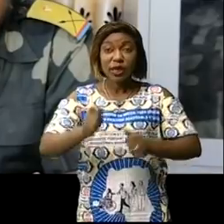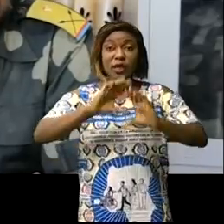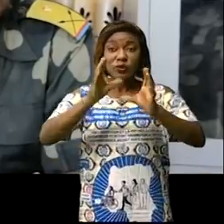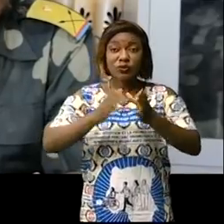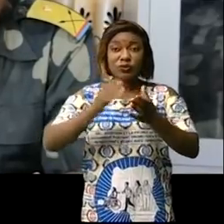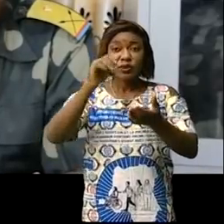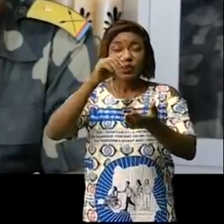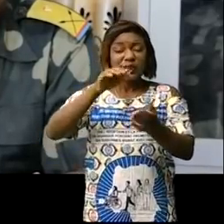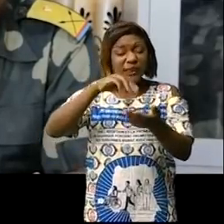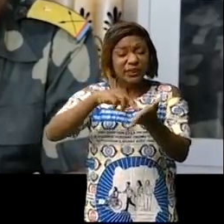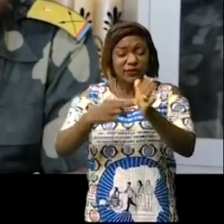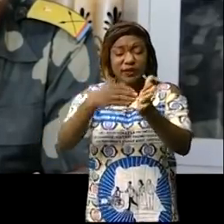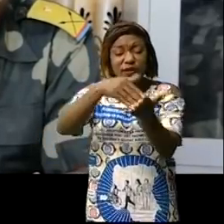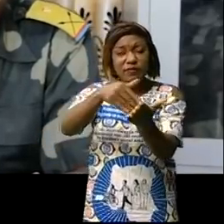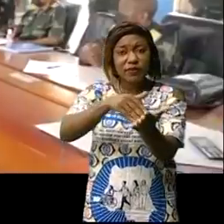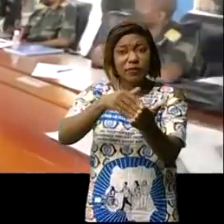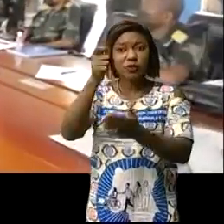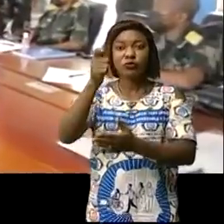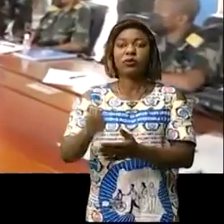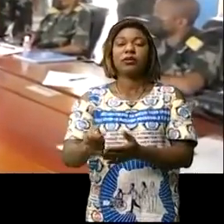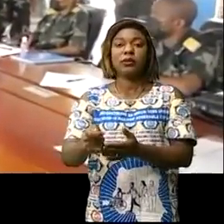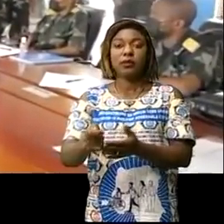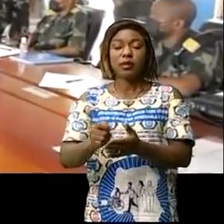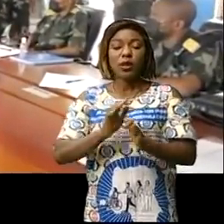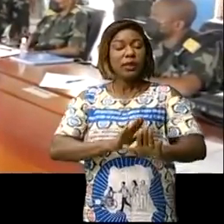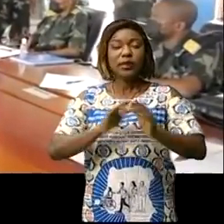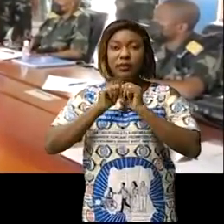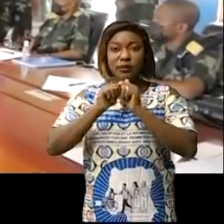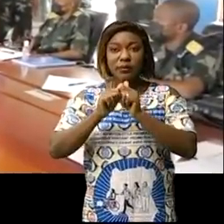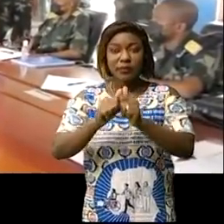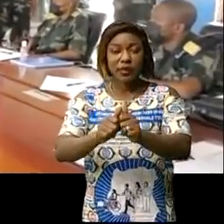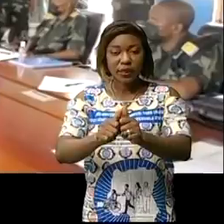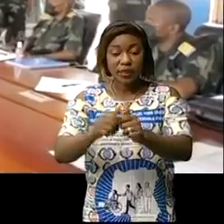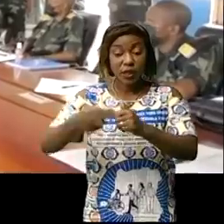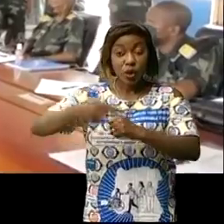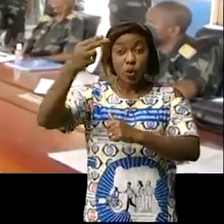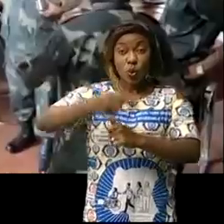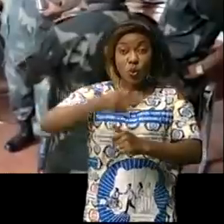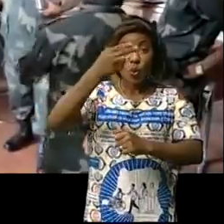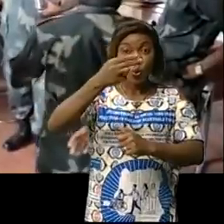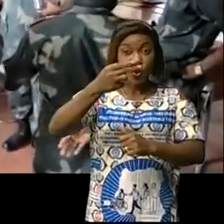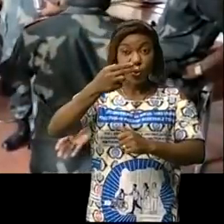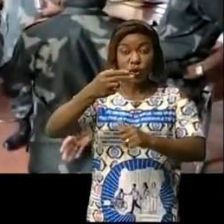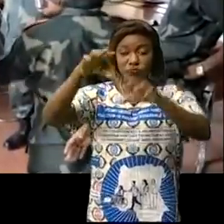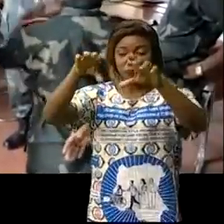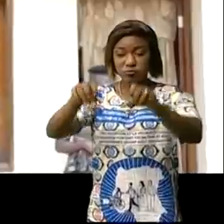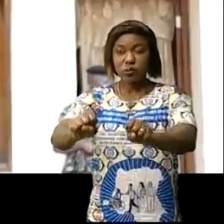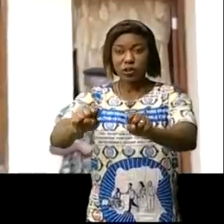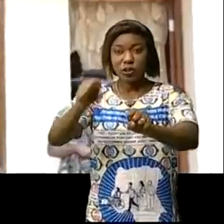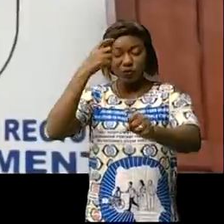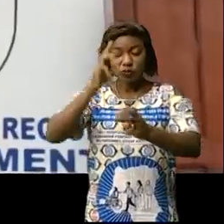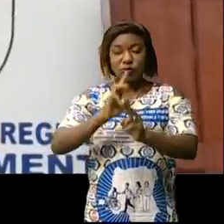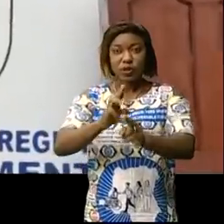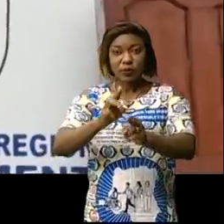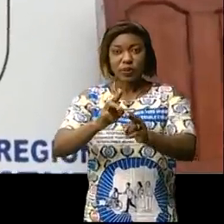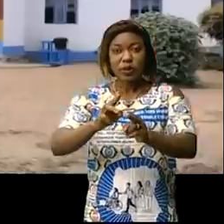l'image de forces de défense et de sécurité. Sans attendre, des hauts gradés de l'armée sont mis aux arrêts pour répondre de